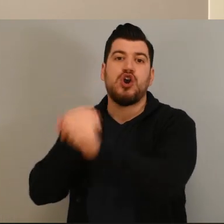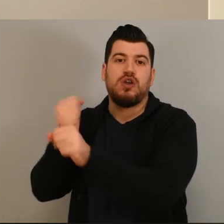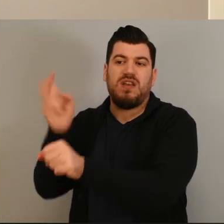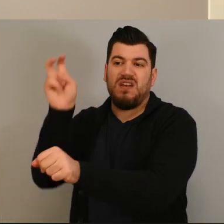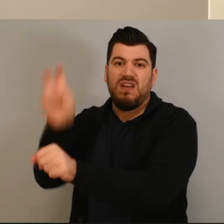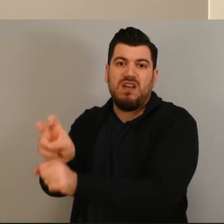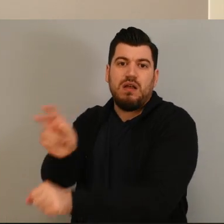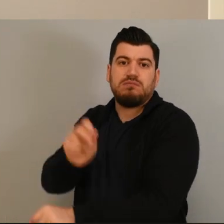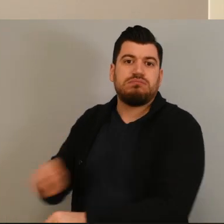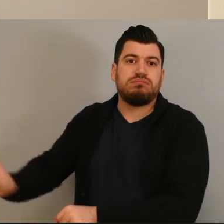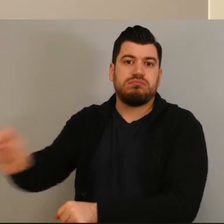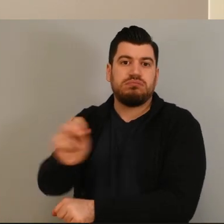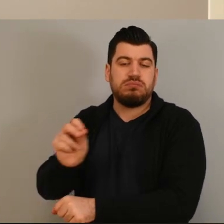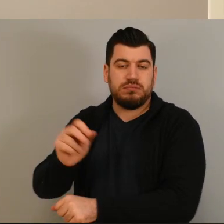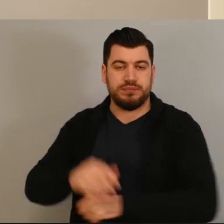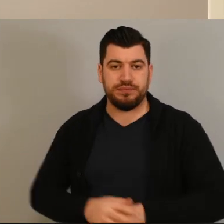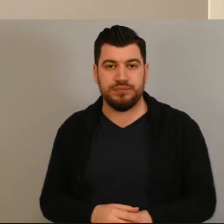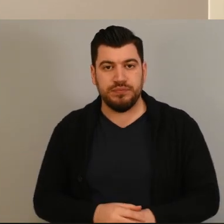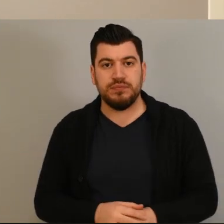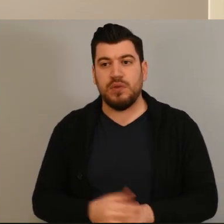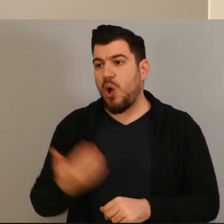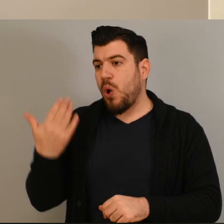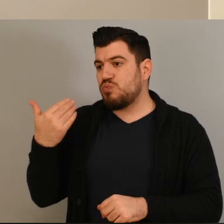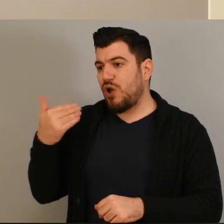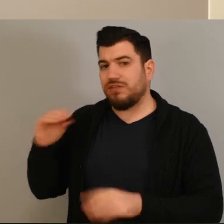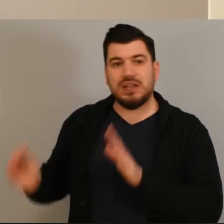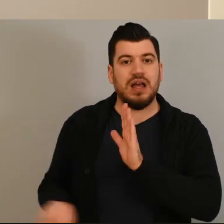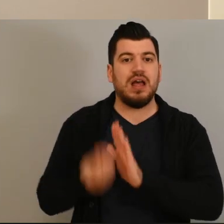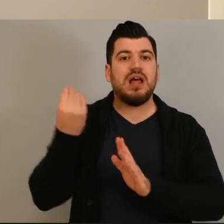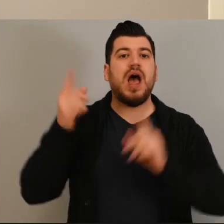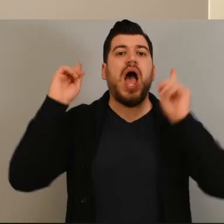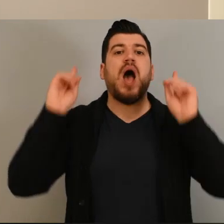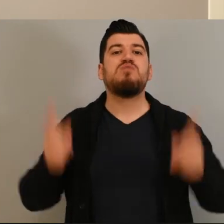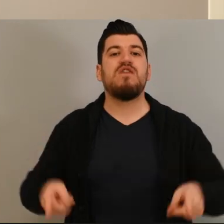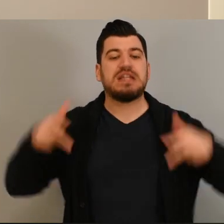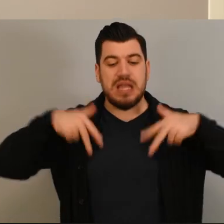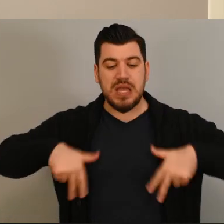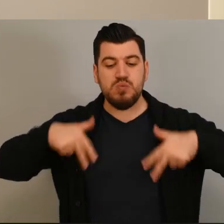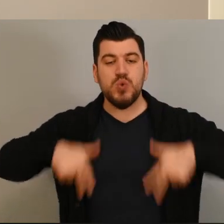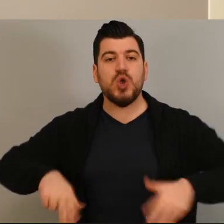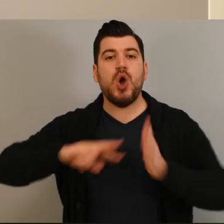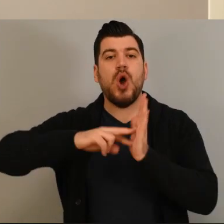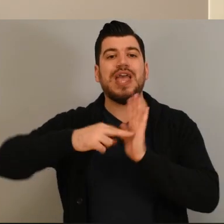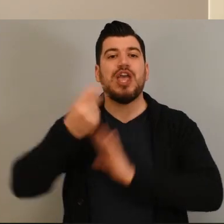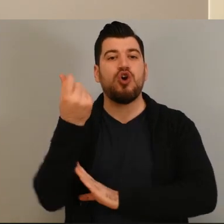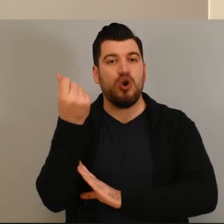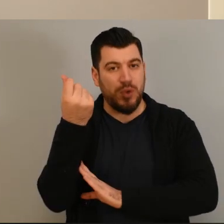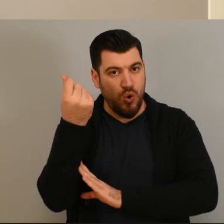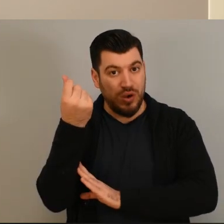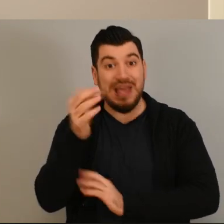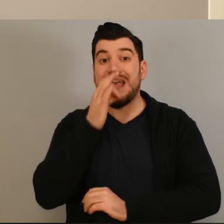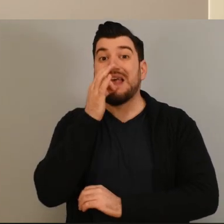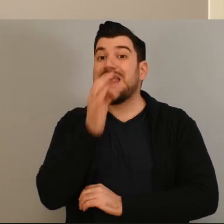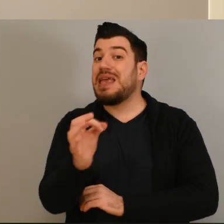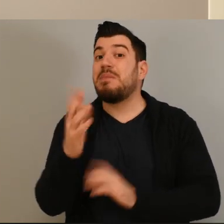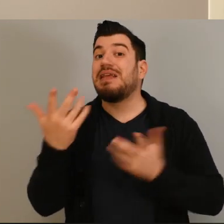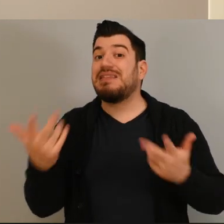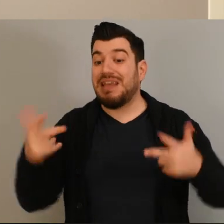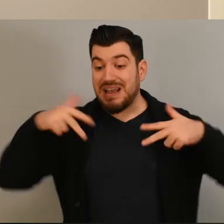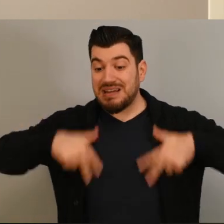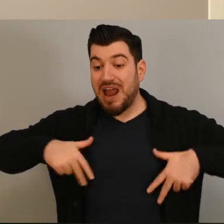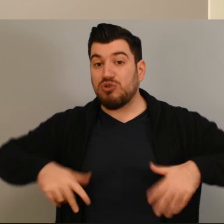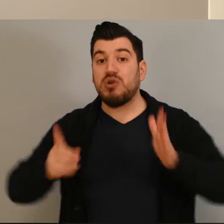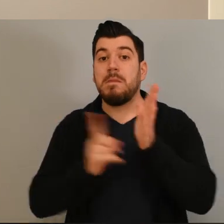Σε άλλα θέματα, η πρόσφατη υπουργική απόφαση του Υφυπουργού Οικονομικών να